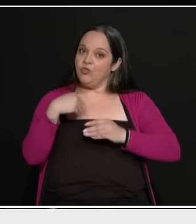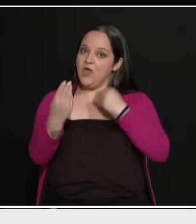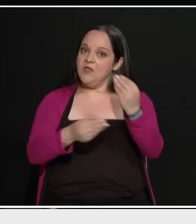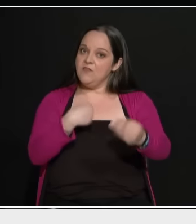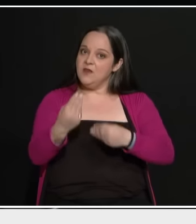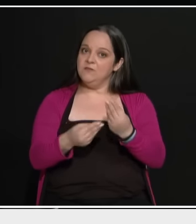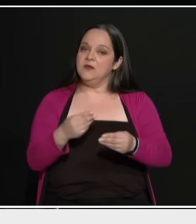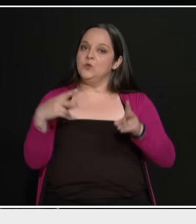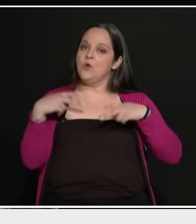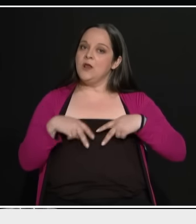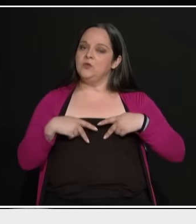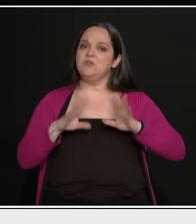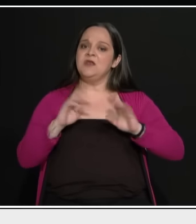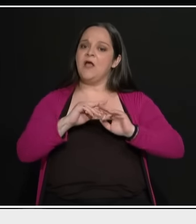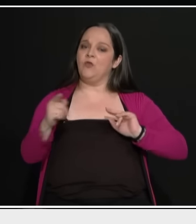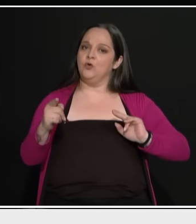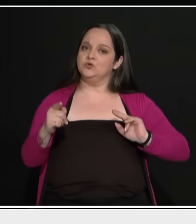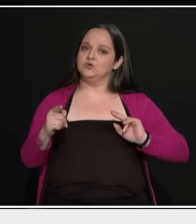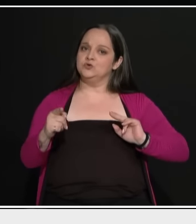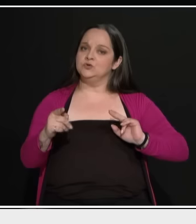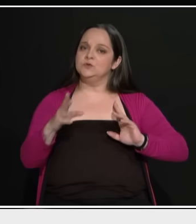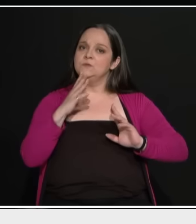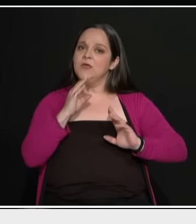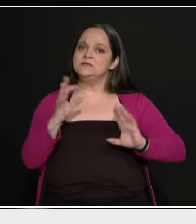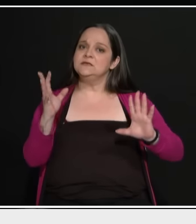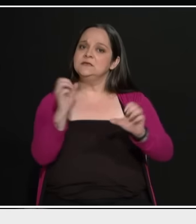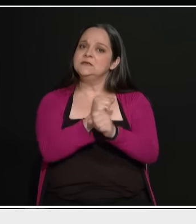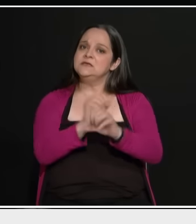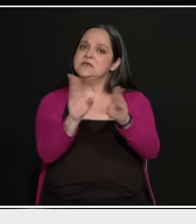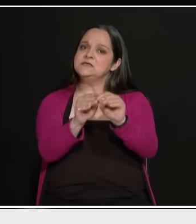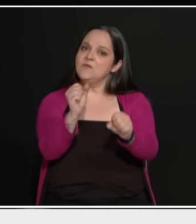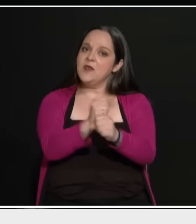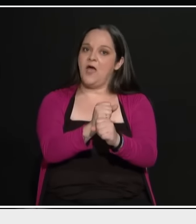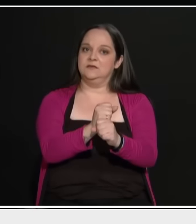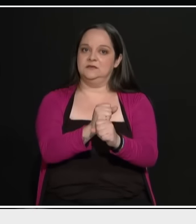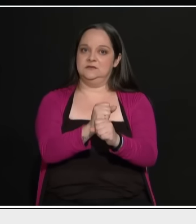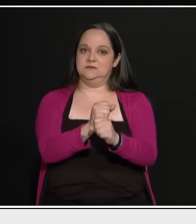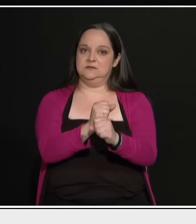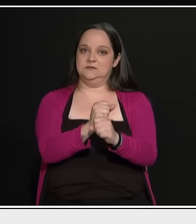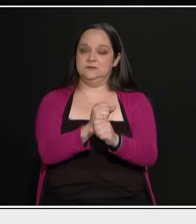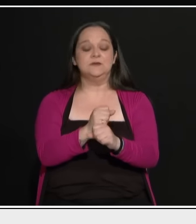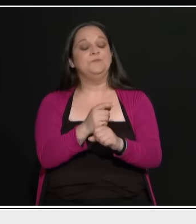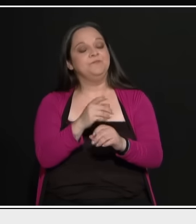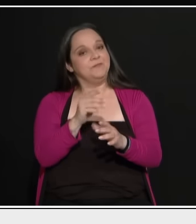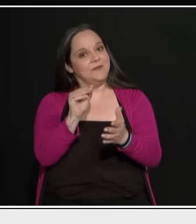ως εχθρό. Θα τον έχει σαν συνεργάσιμο, εταίρο. Για πείτε μου τα κίνητρα, γιατί πήγατε να πείτε και κίνητρα.